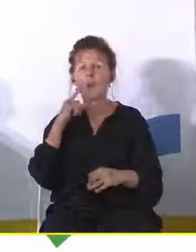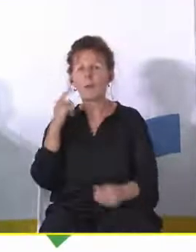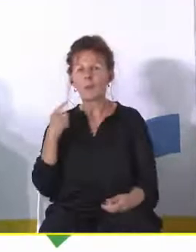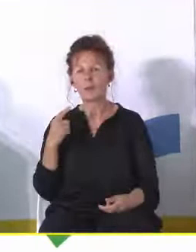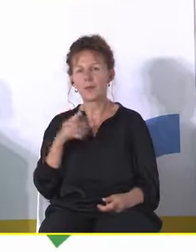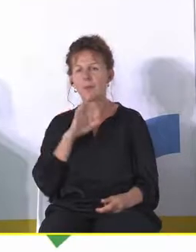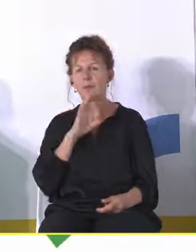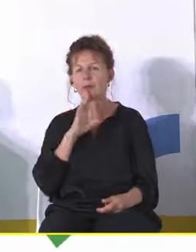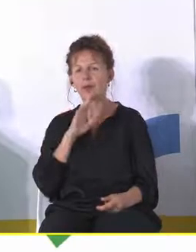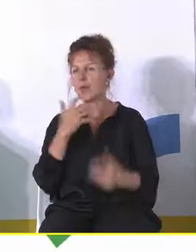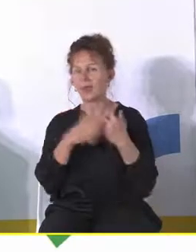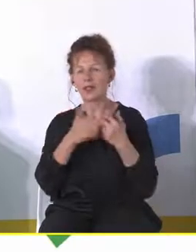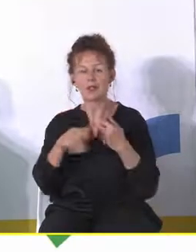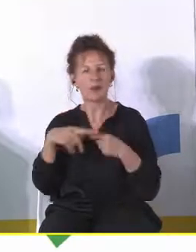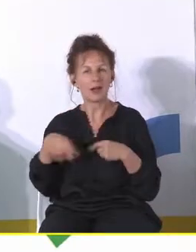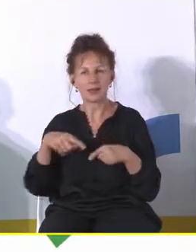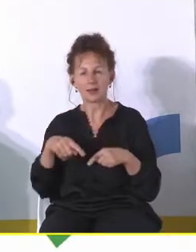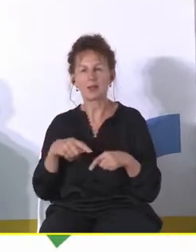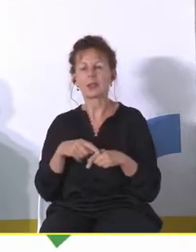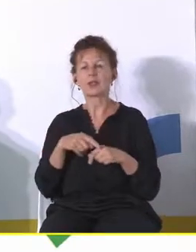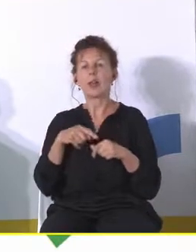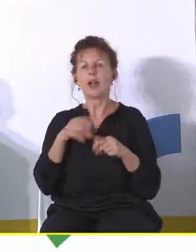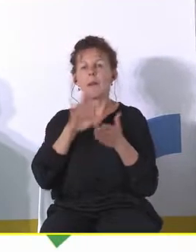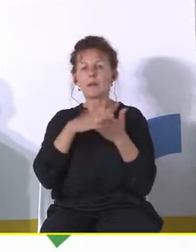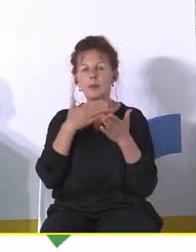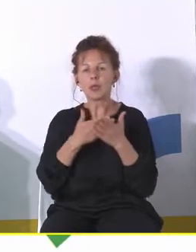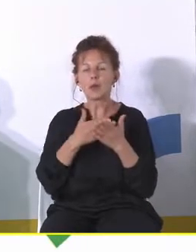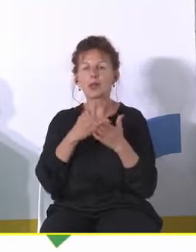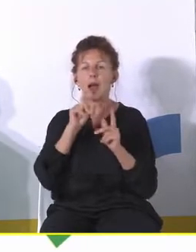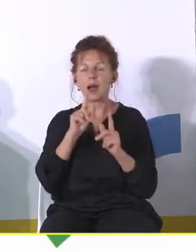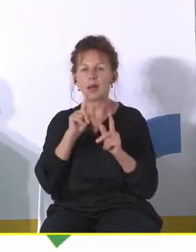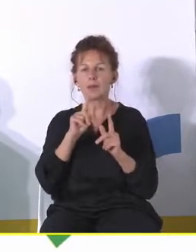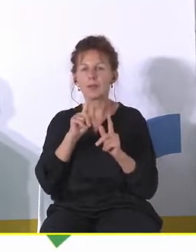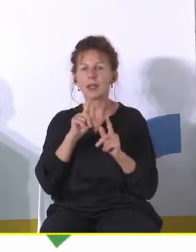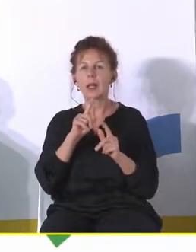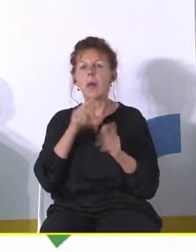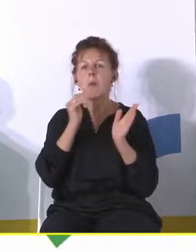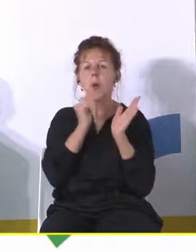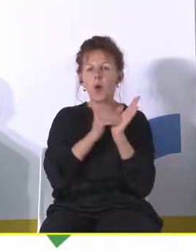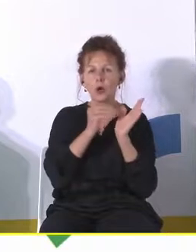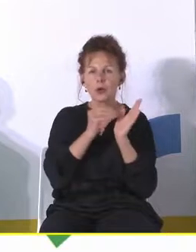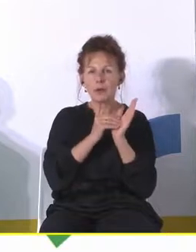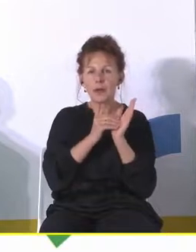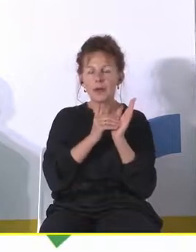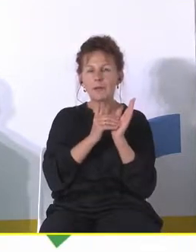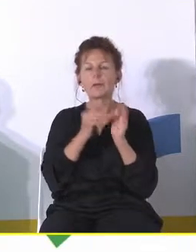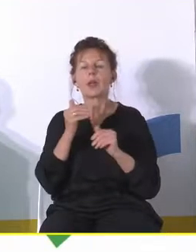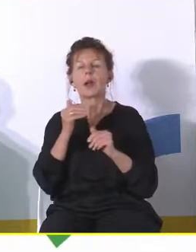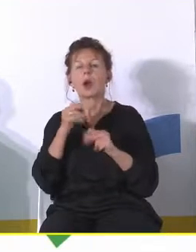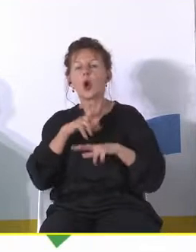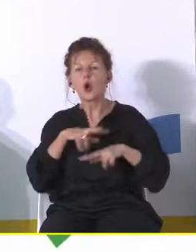absolutnie niepoparty liczbami jakiś przykład, czy myśl, ale o tym, że potrzeby, naprowadziło mnie to na myśl, że